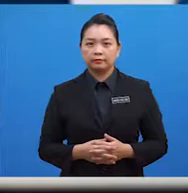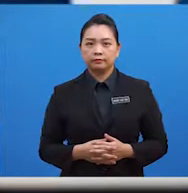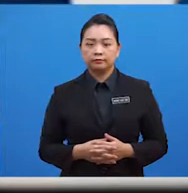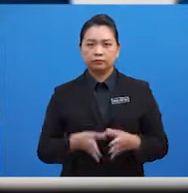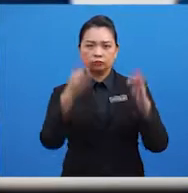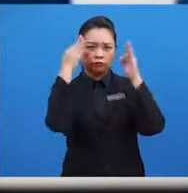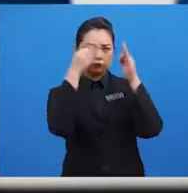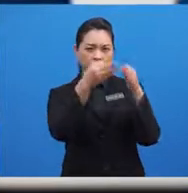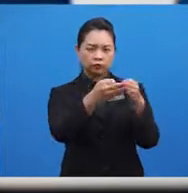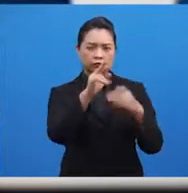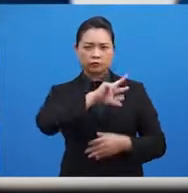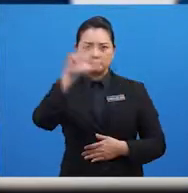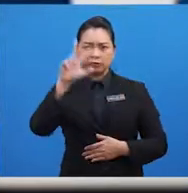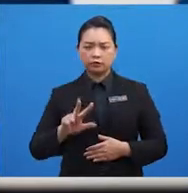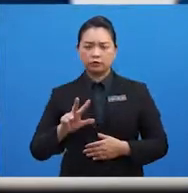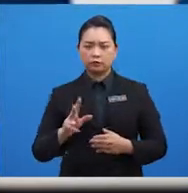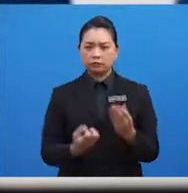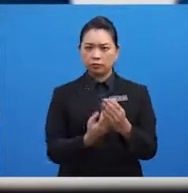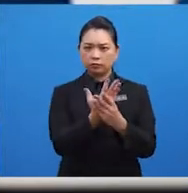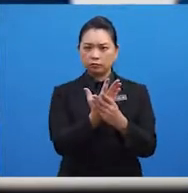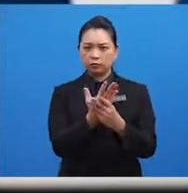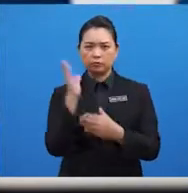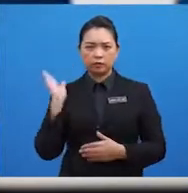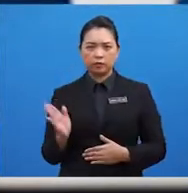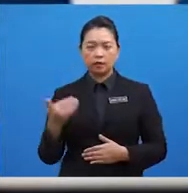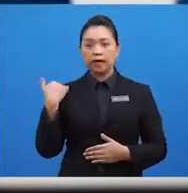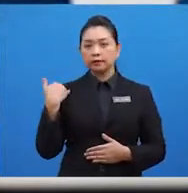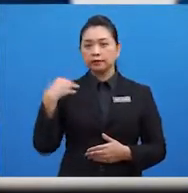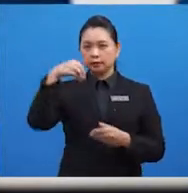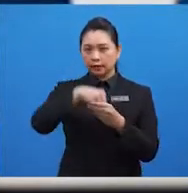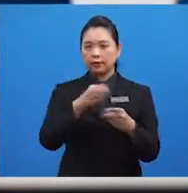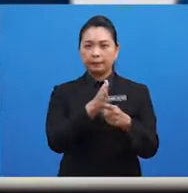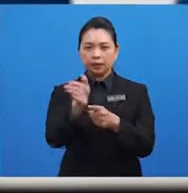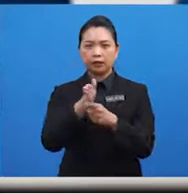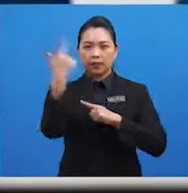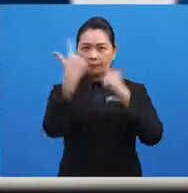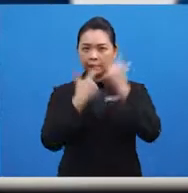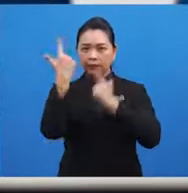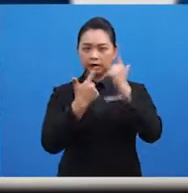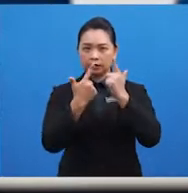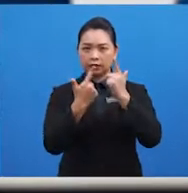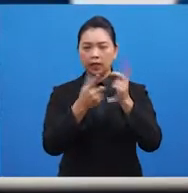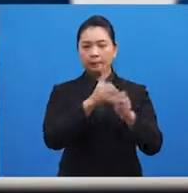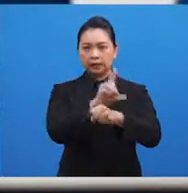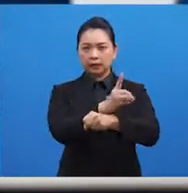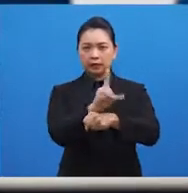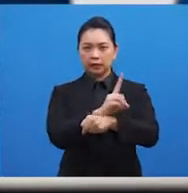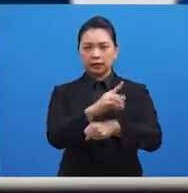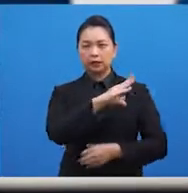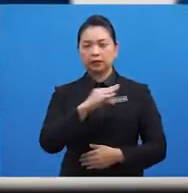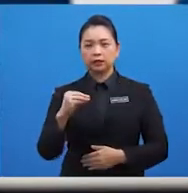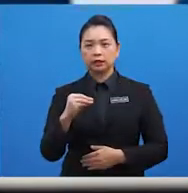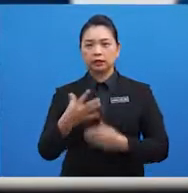Fokus segitiga pertumbuhan ini adalah dalam bidang perlancungan, perdagangan dan